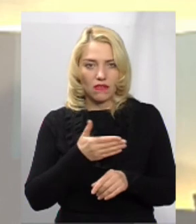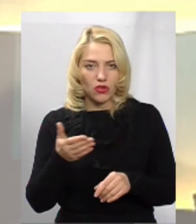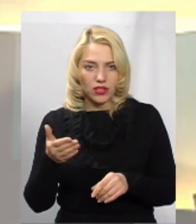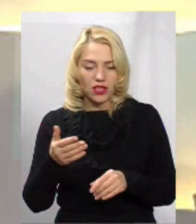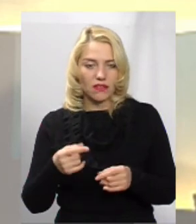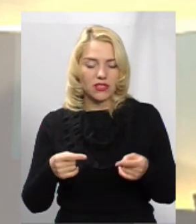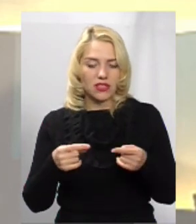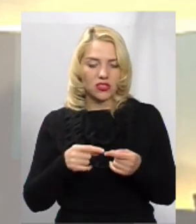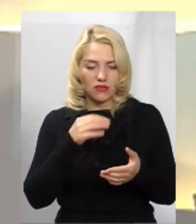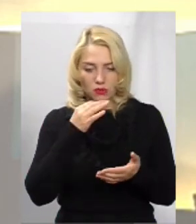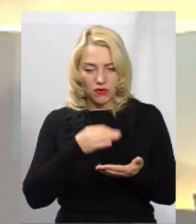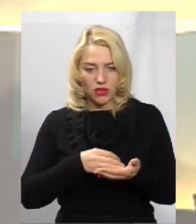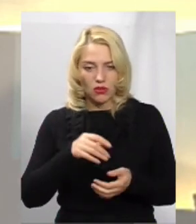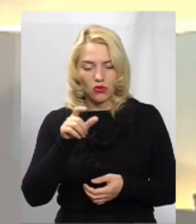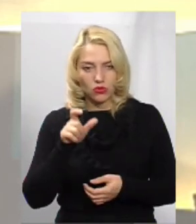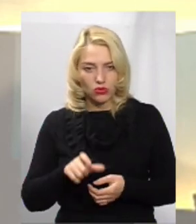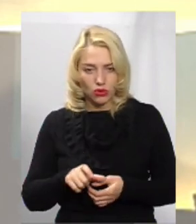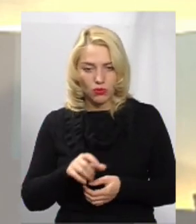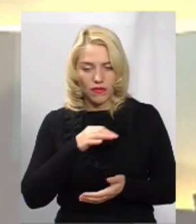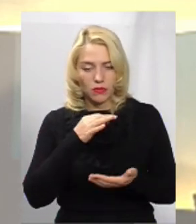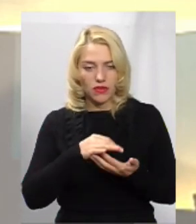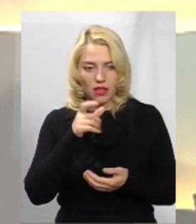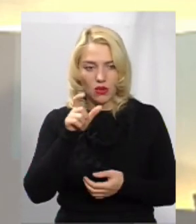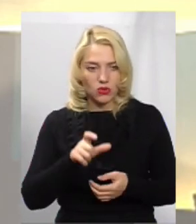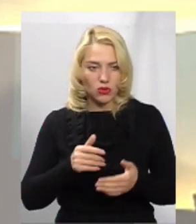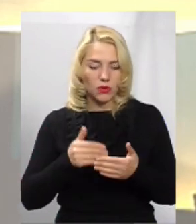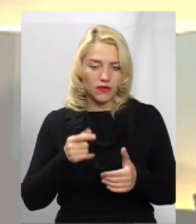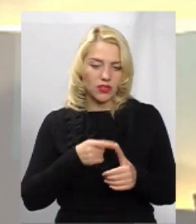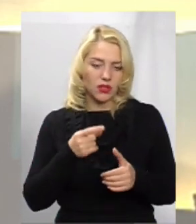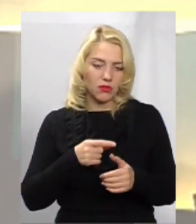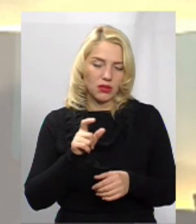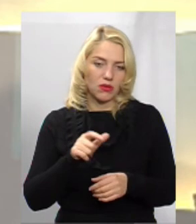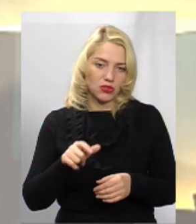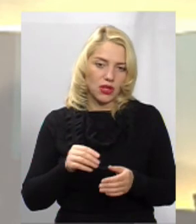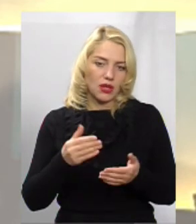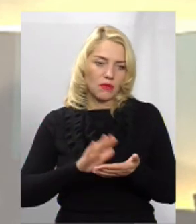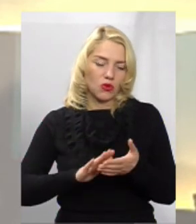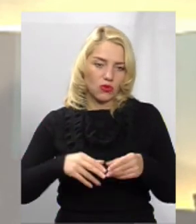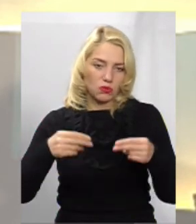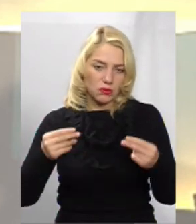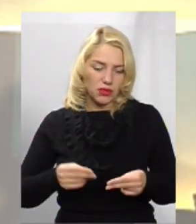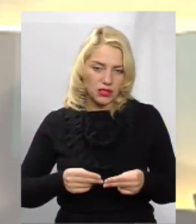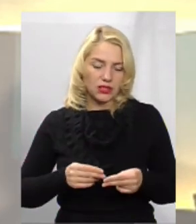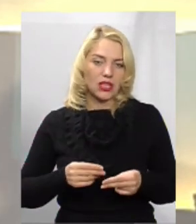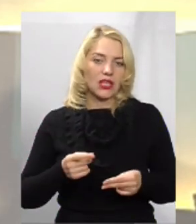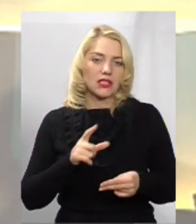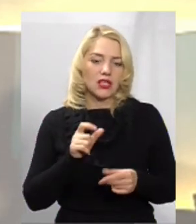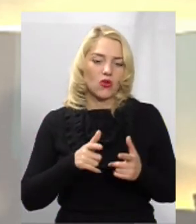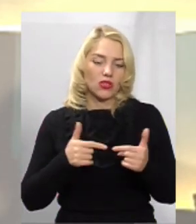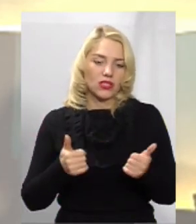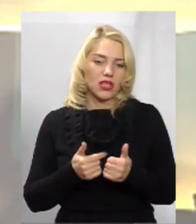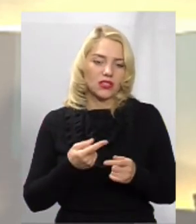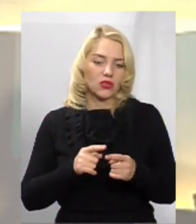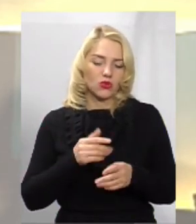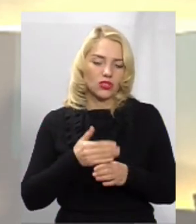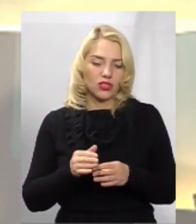відповідальну особу. Відповідальна особа від імені мешканців відписує договір з підрядною організацією на ту частину коштів,